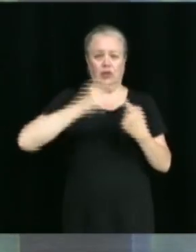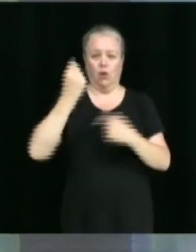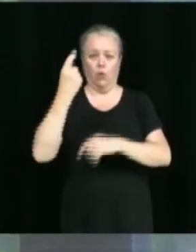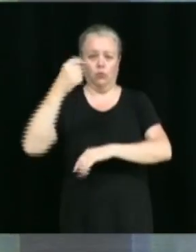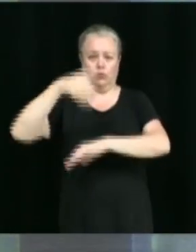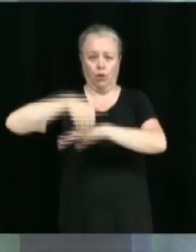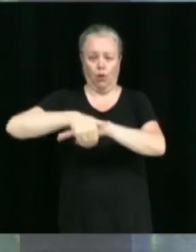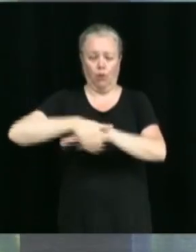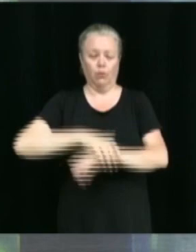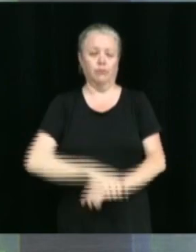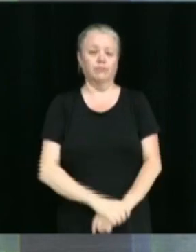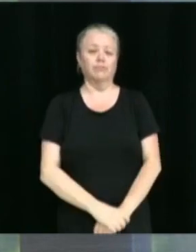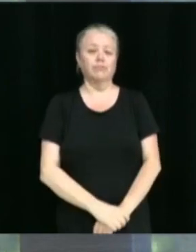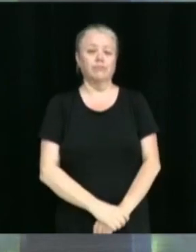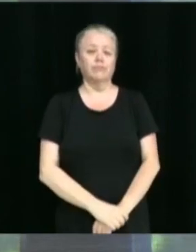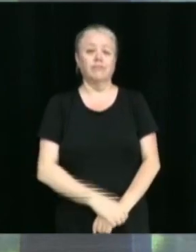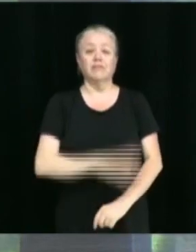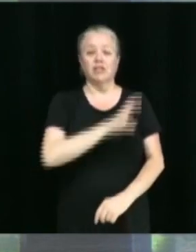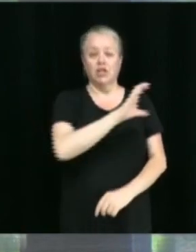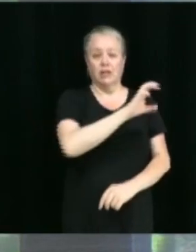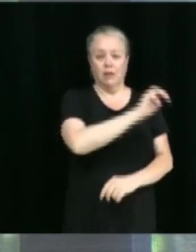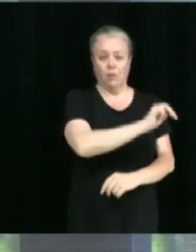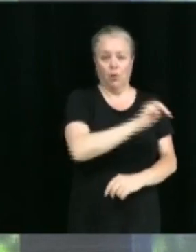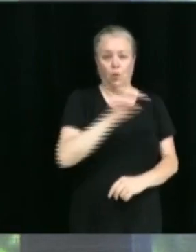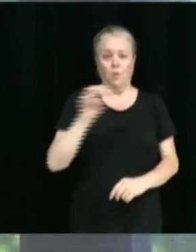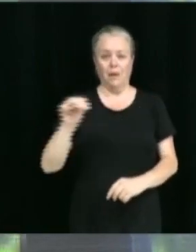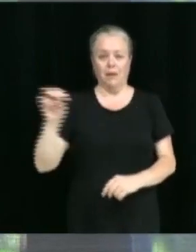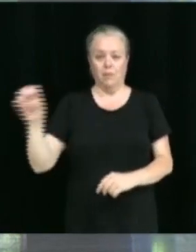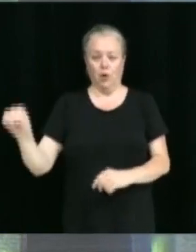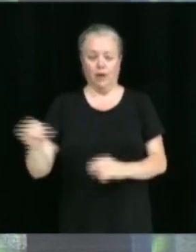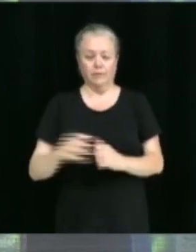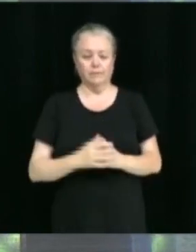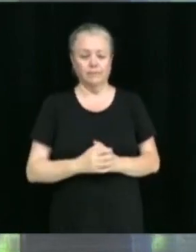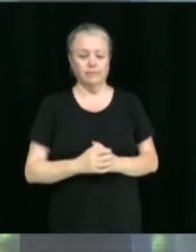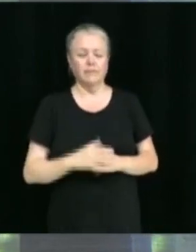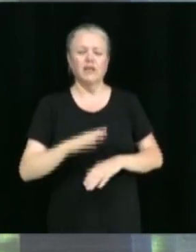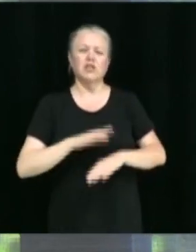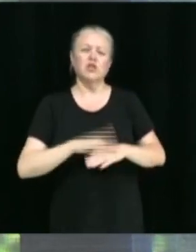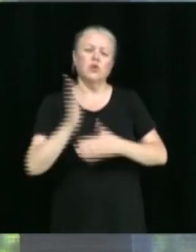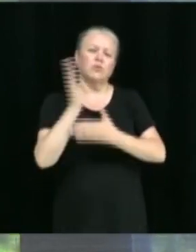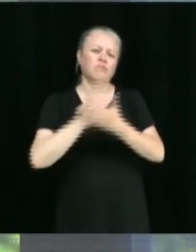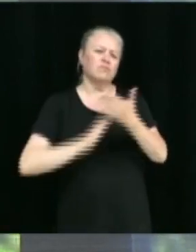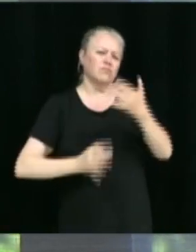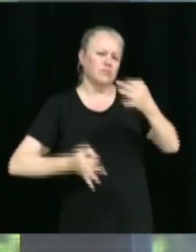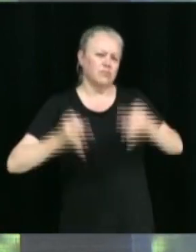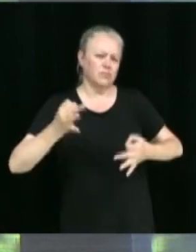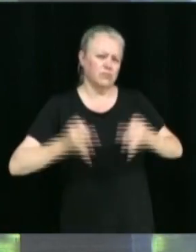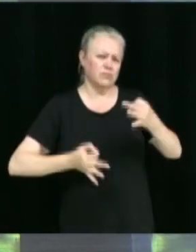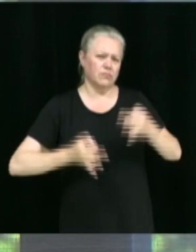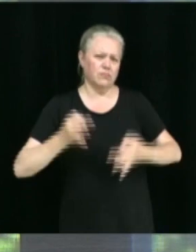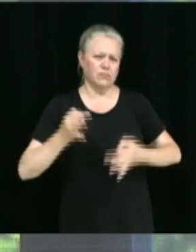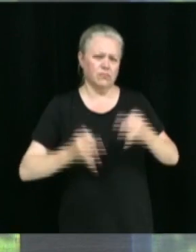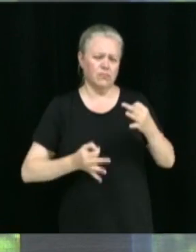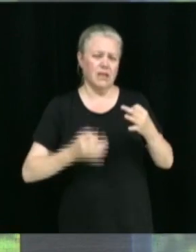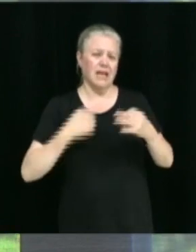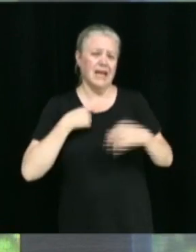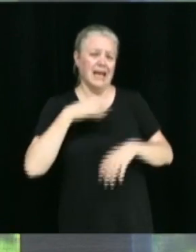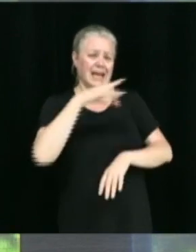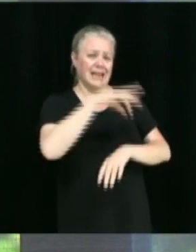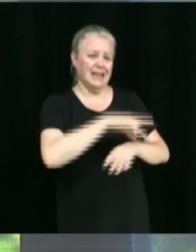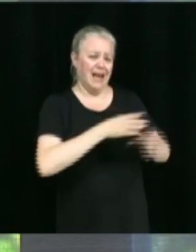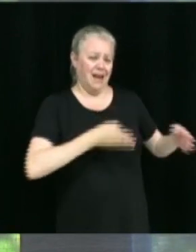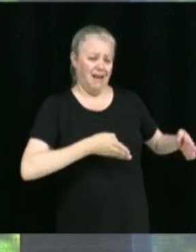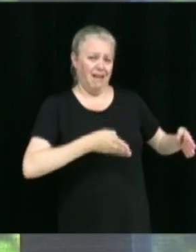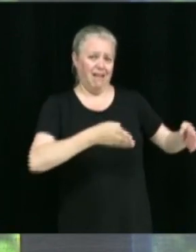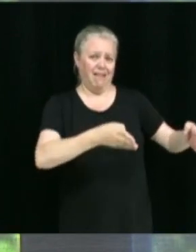Chantal Moreau, Marc Morin. Affaires juridiques. Acte de servitude de maintien en état d'empiétement